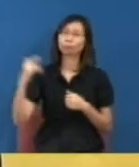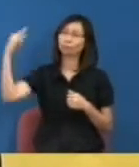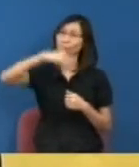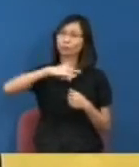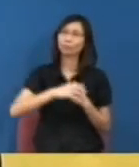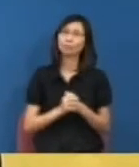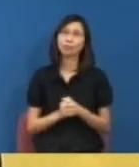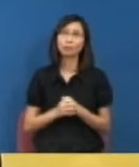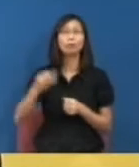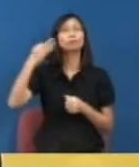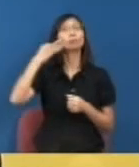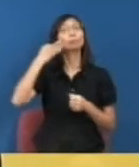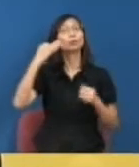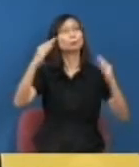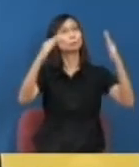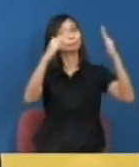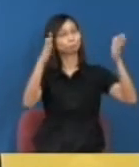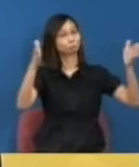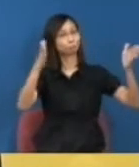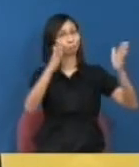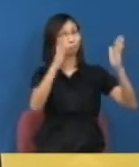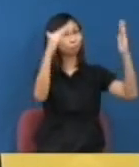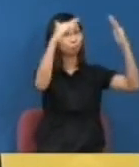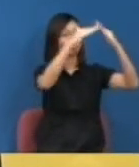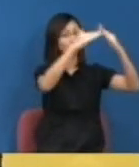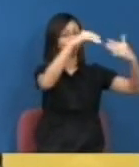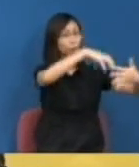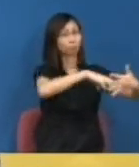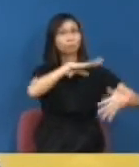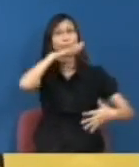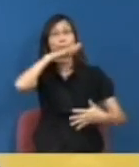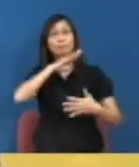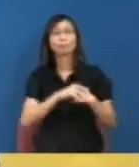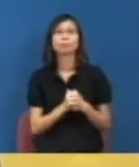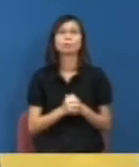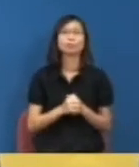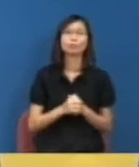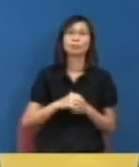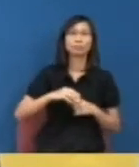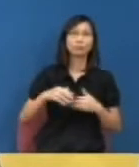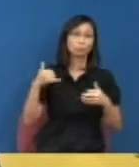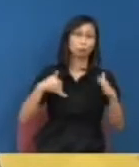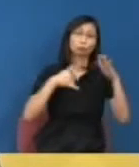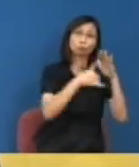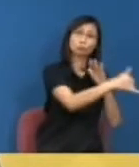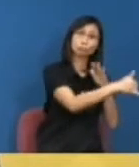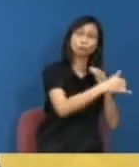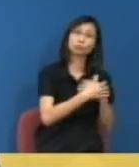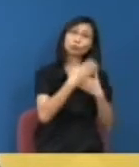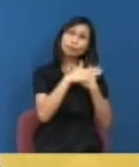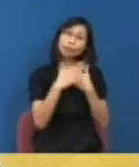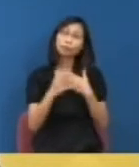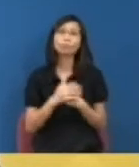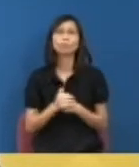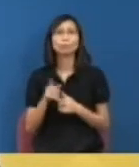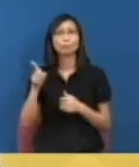在貴賓室後機室門口等很久我當時原來他走到另一條通道轉動當時給大家的